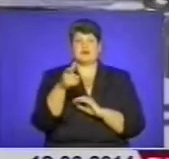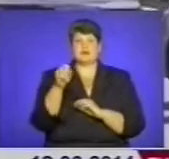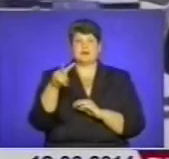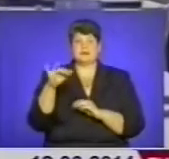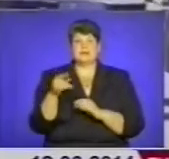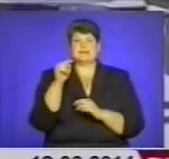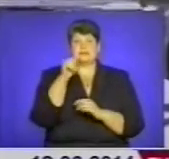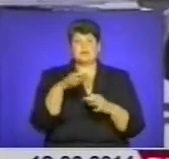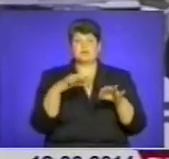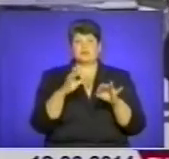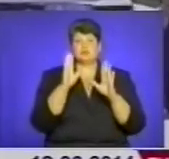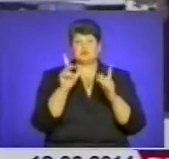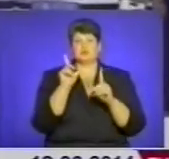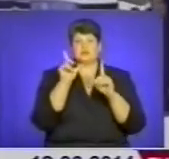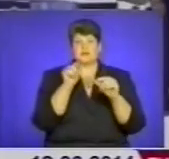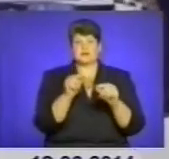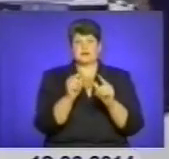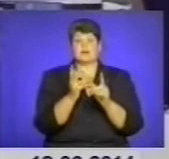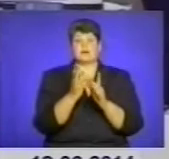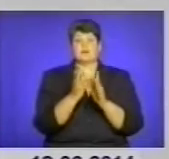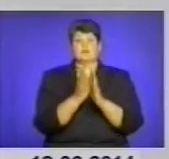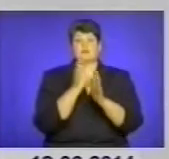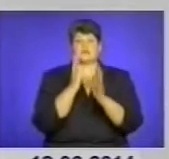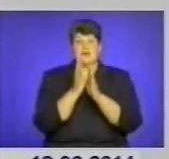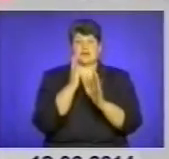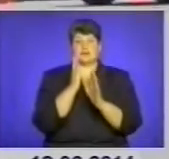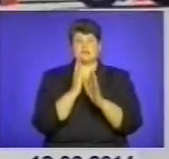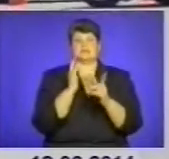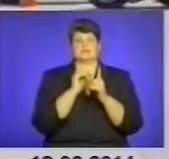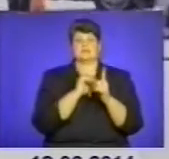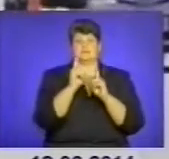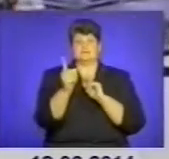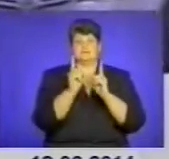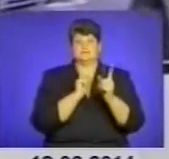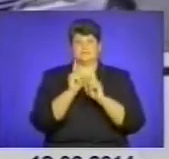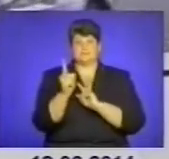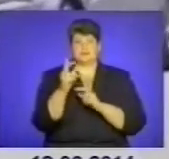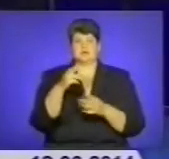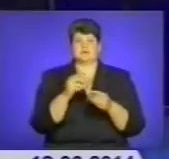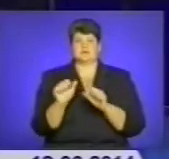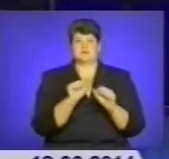там автомобілі будуть рухатись по черзі під контролем регулювальників з державтоінспекції.